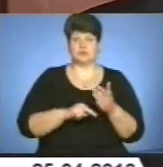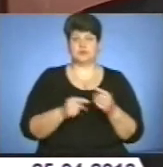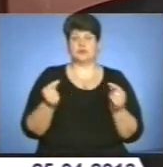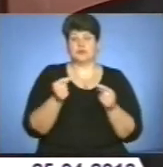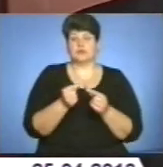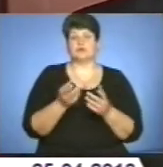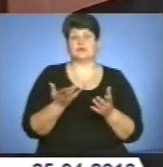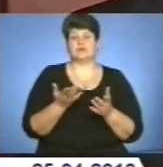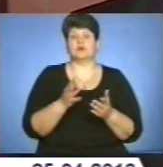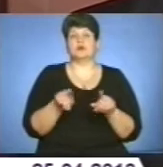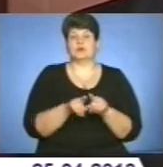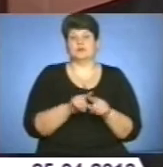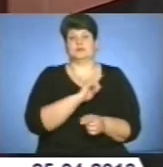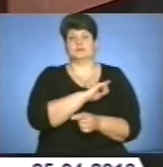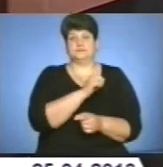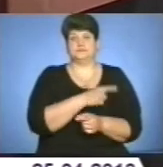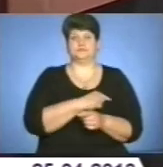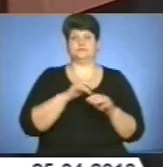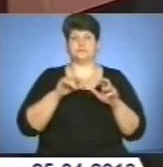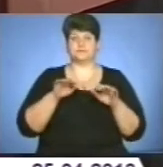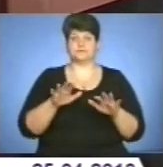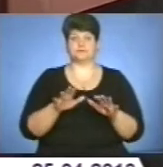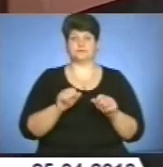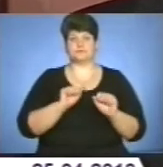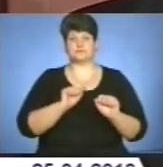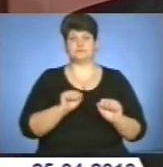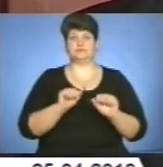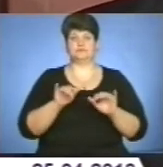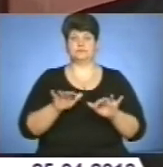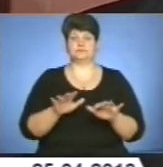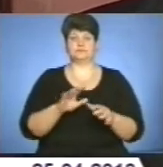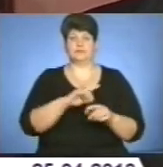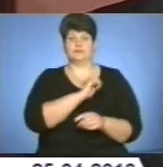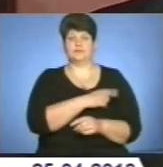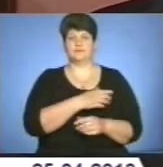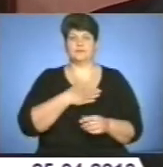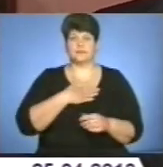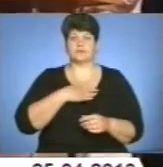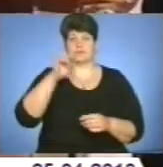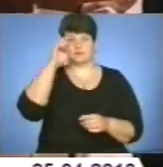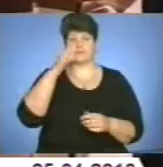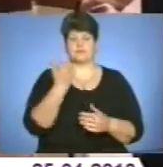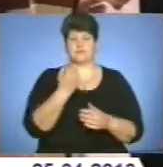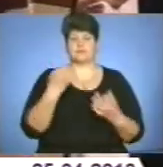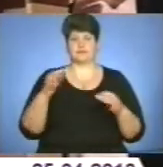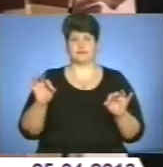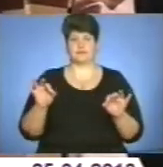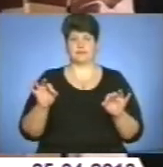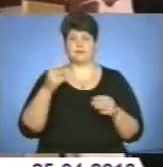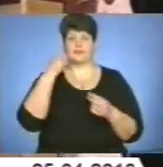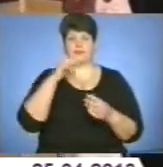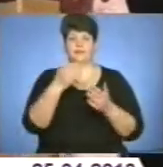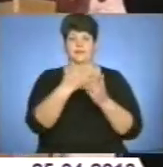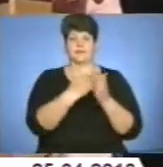зміцнюють і здатність, і міць нашої держави, і її незалежність. Кращих визначали у